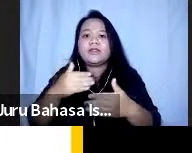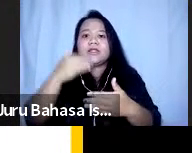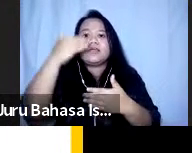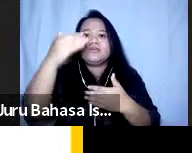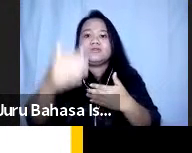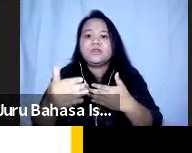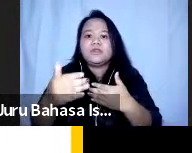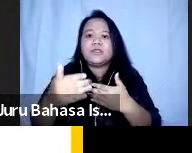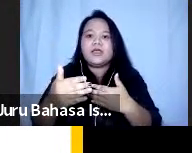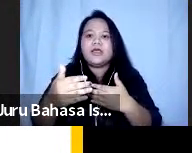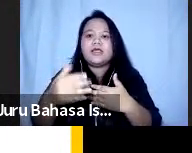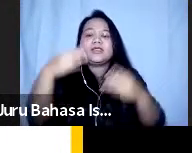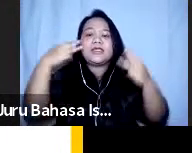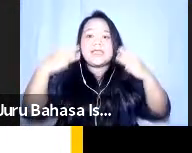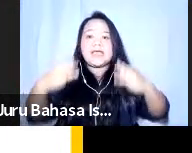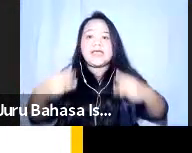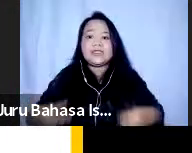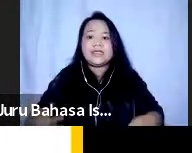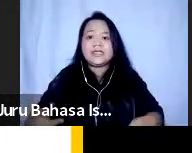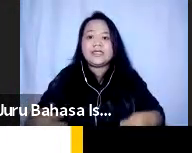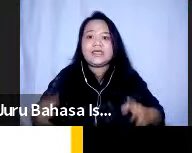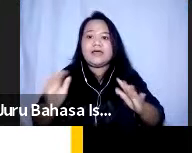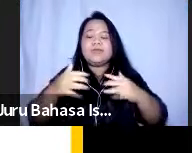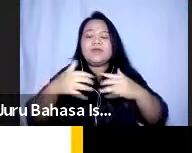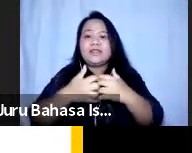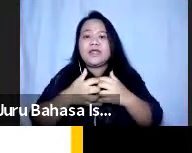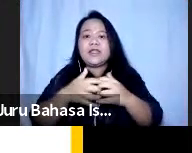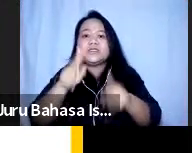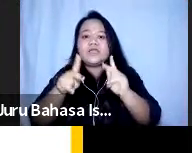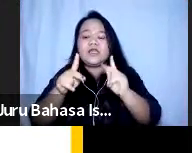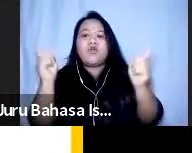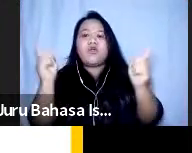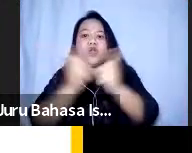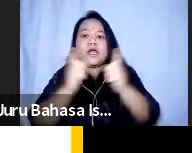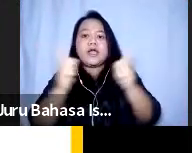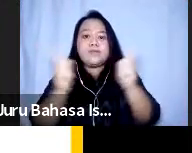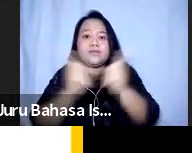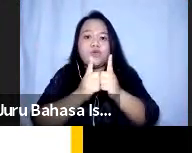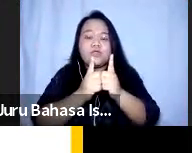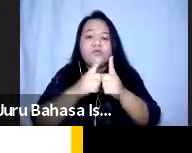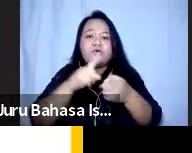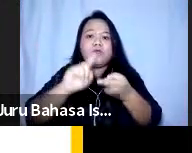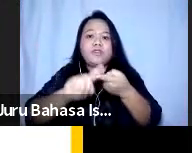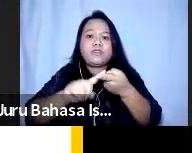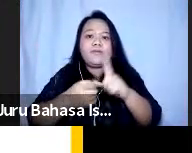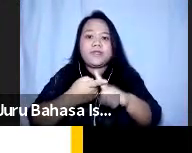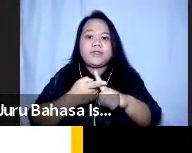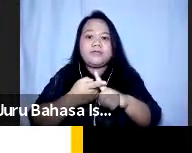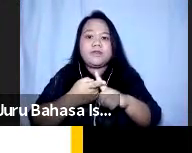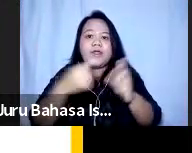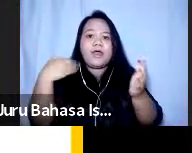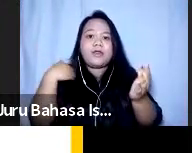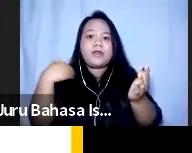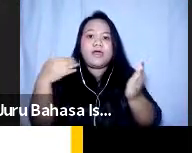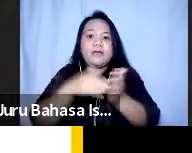etika berinteraksi ketika bertemu dengan teman-teman yang memiliki hambatan